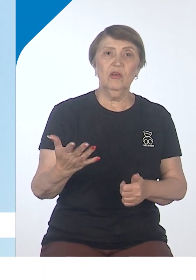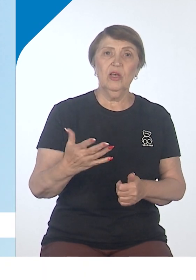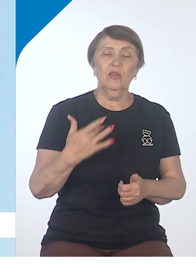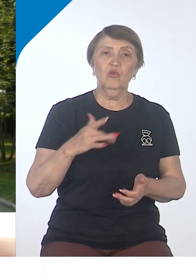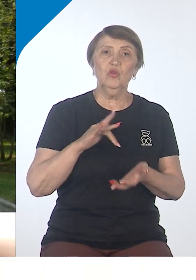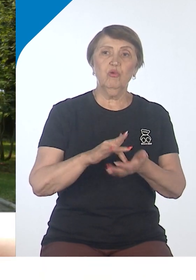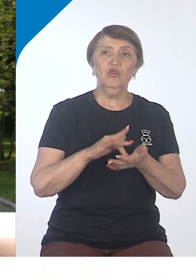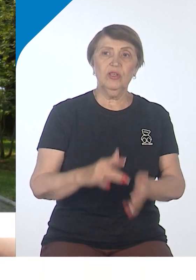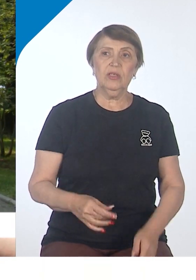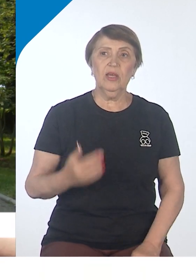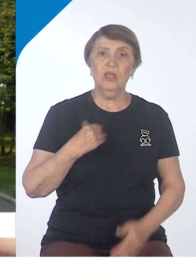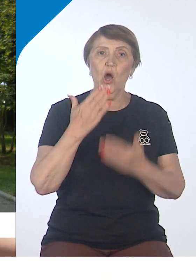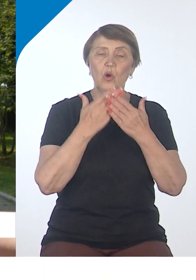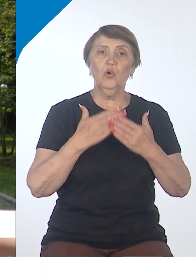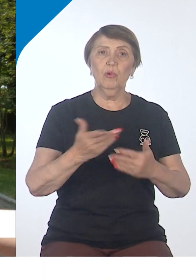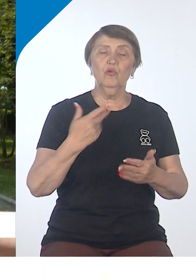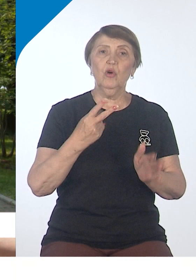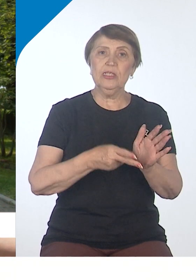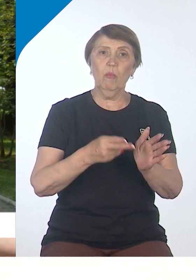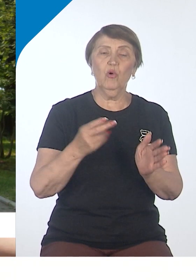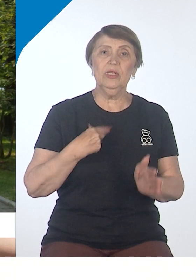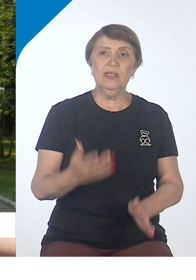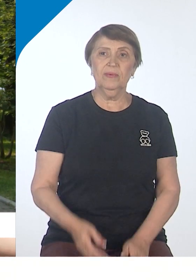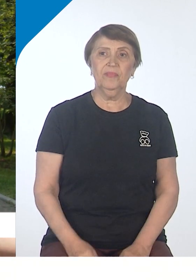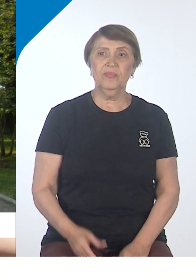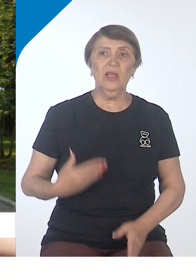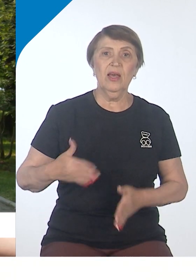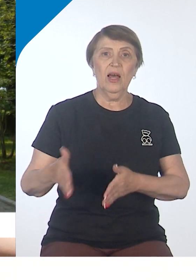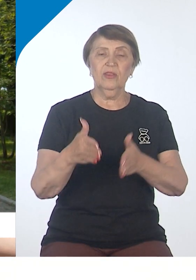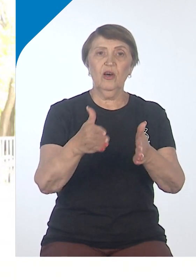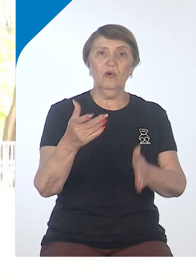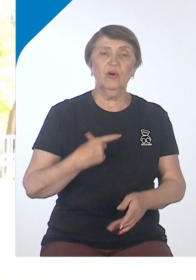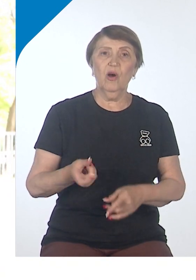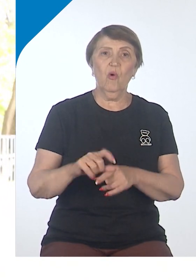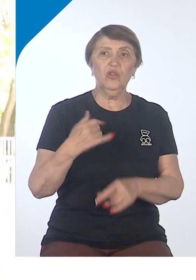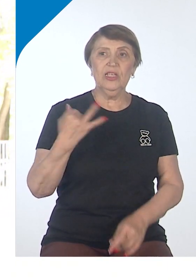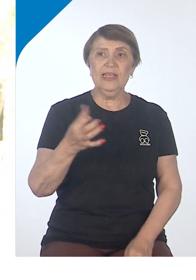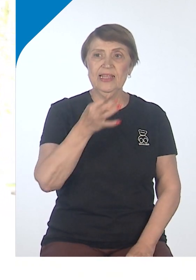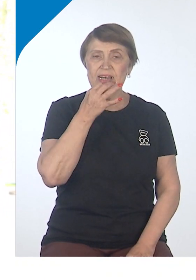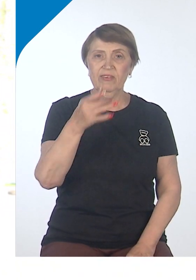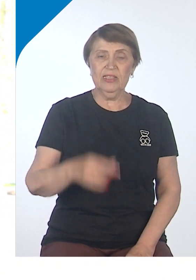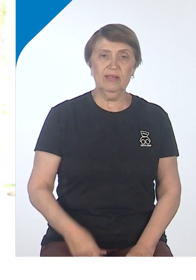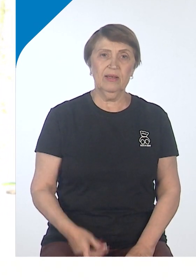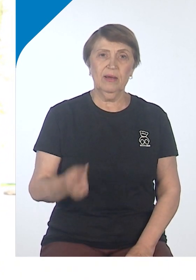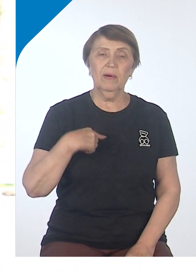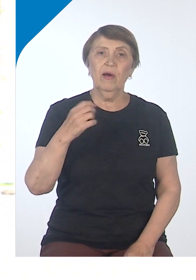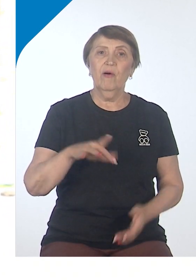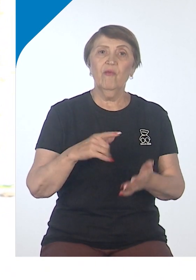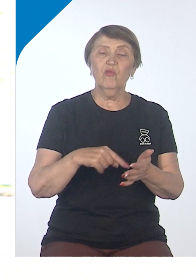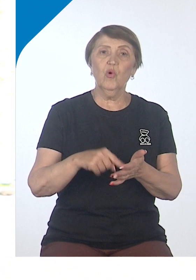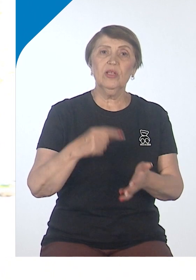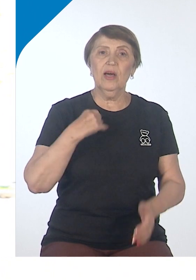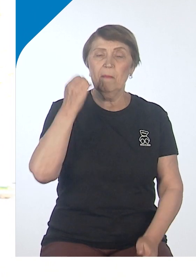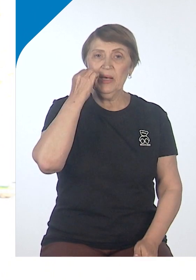ездить. Все мне нравится. Еще дорога, это все вообще классно. В Москву часто ездим. Ну раза